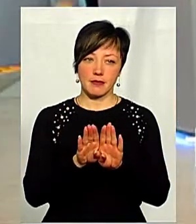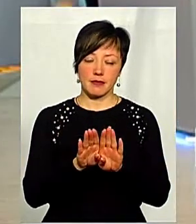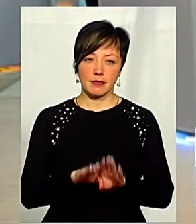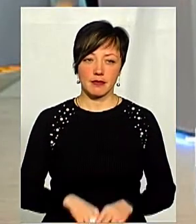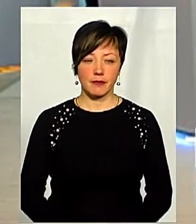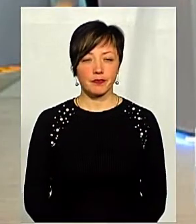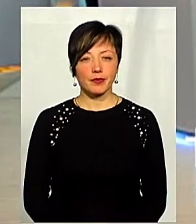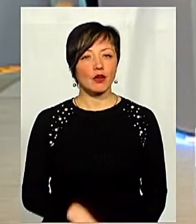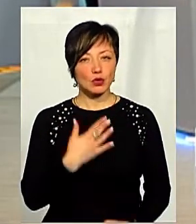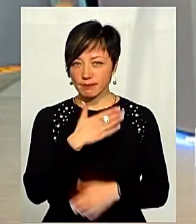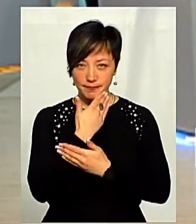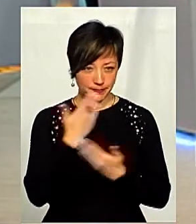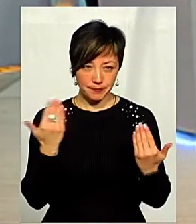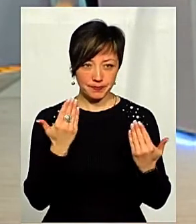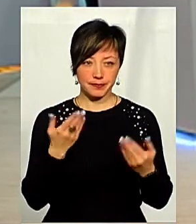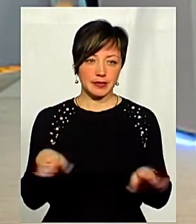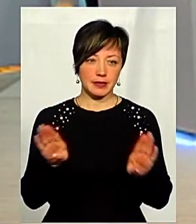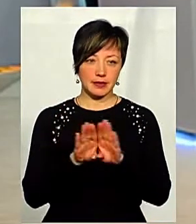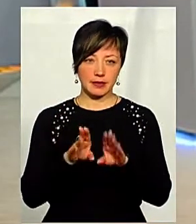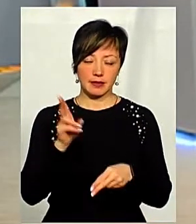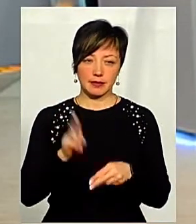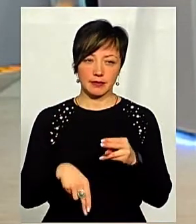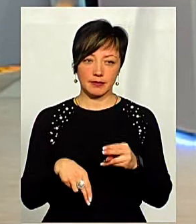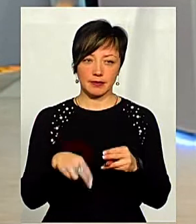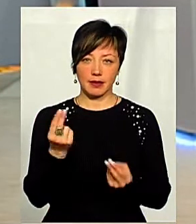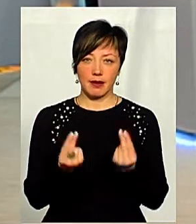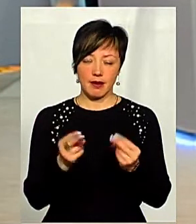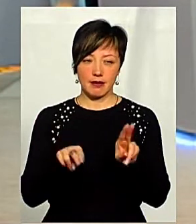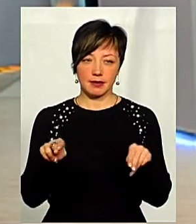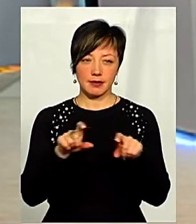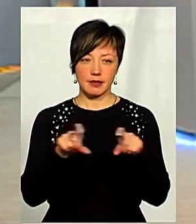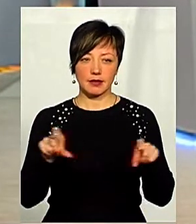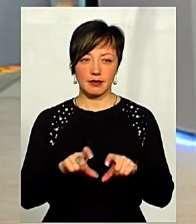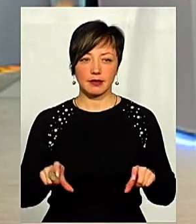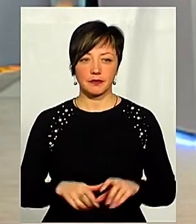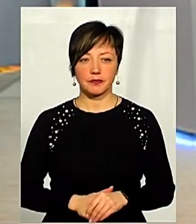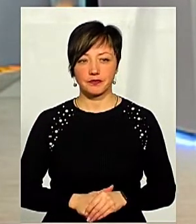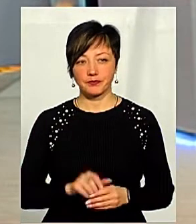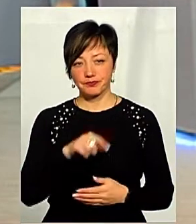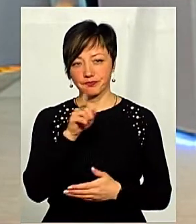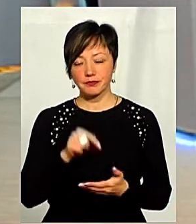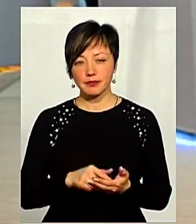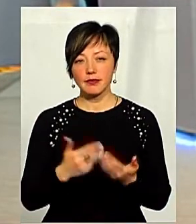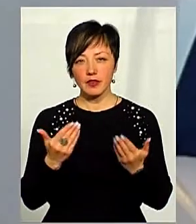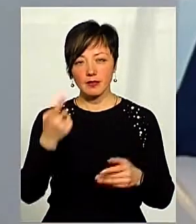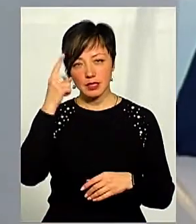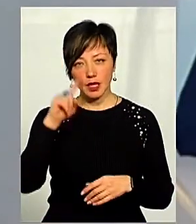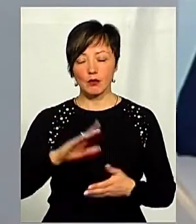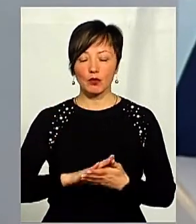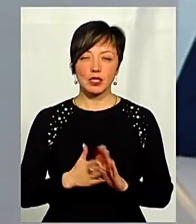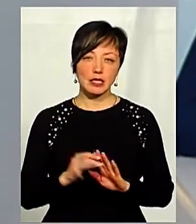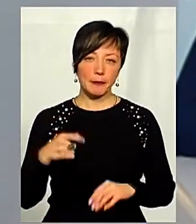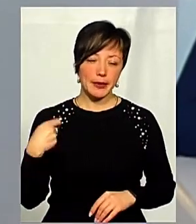Чи остаточно закривалися гральні заклади? Ну, як ви знаєте, то позиція і